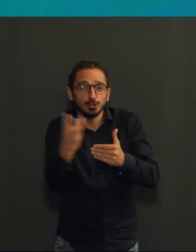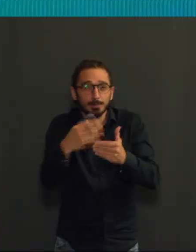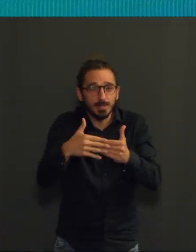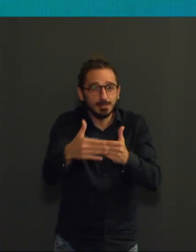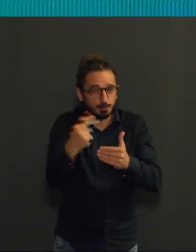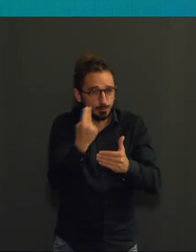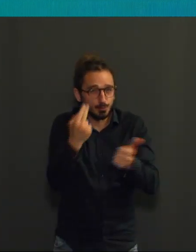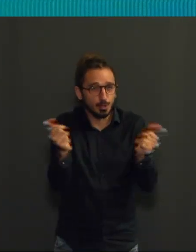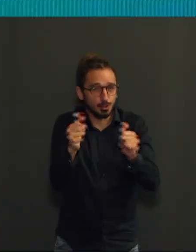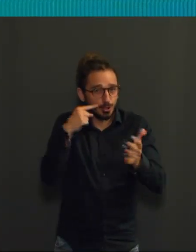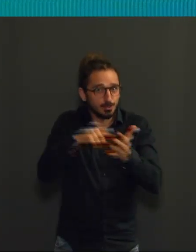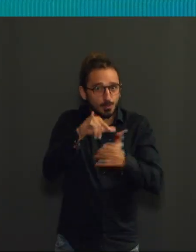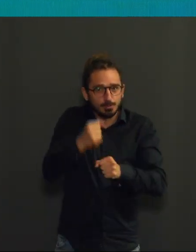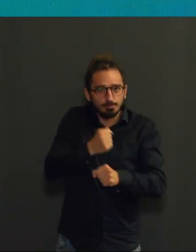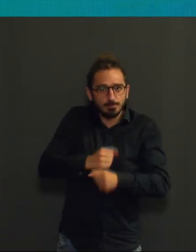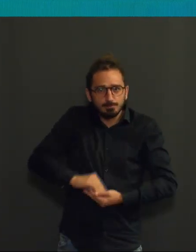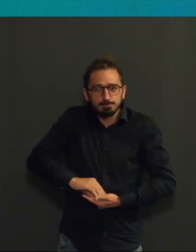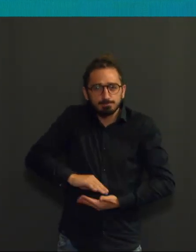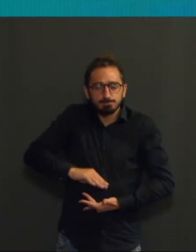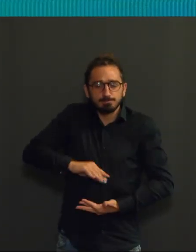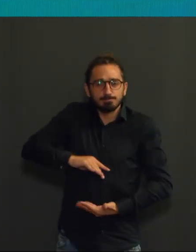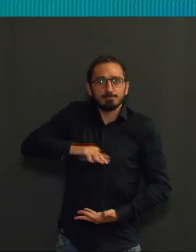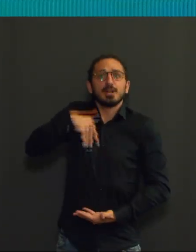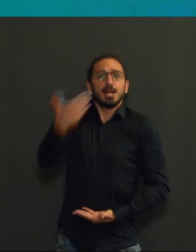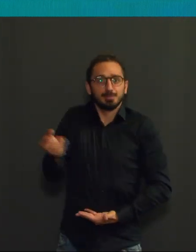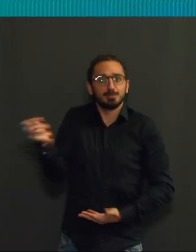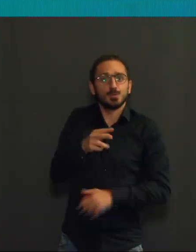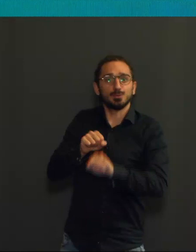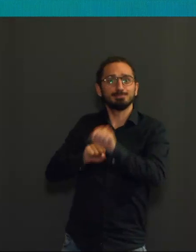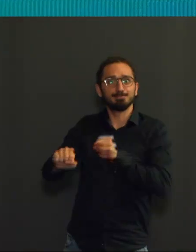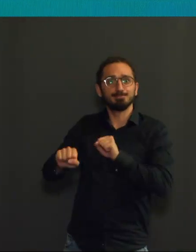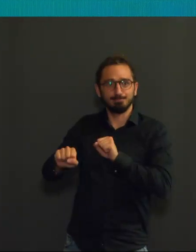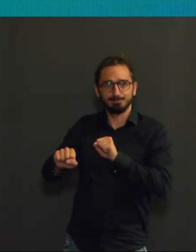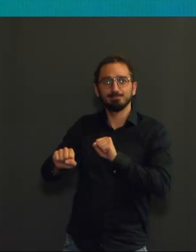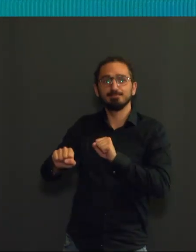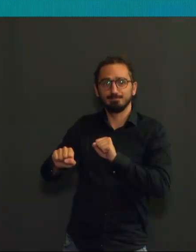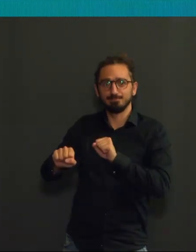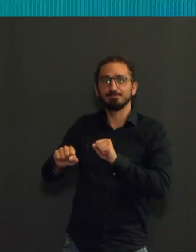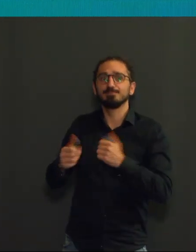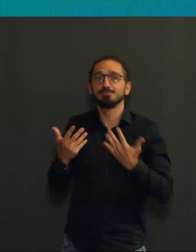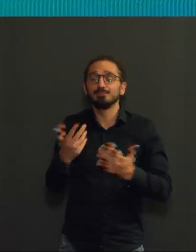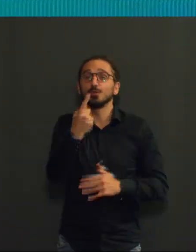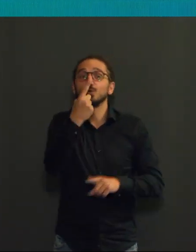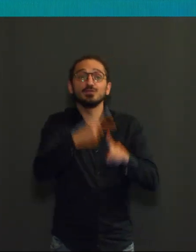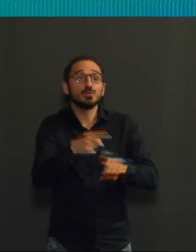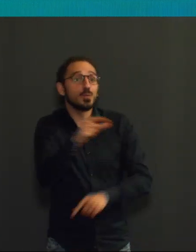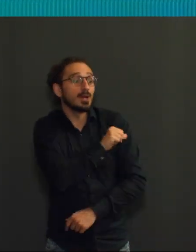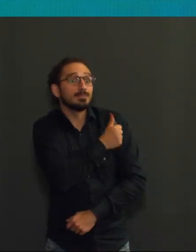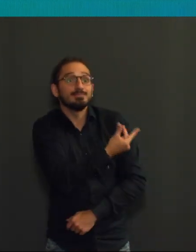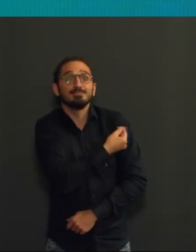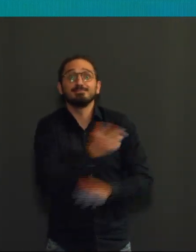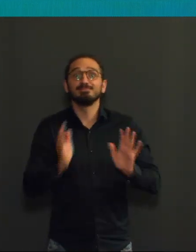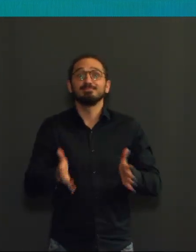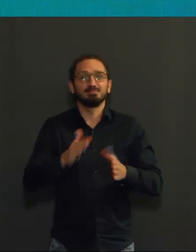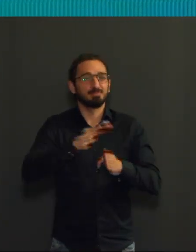protection optimale tandis qu'une seule dose n'est pas suffisante pour assurer cette protection complète